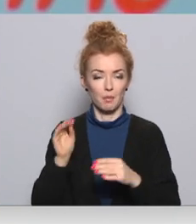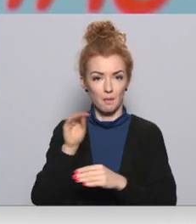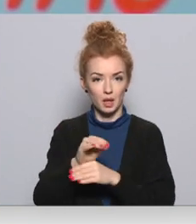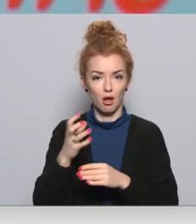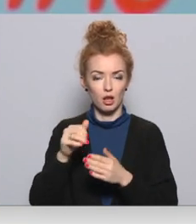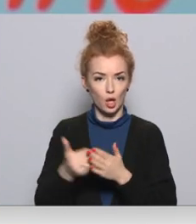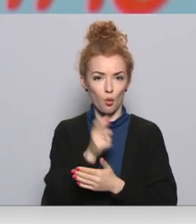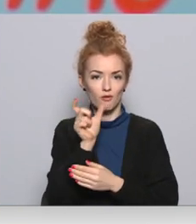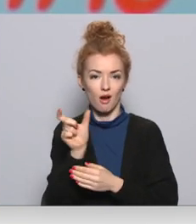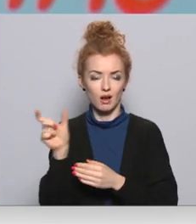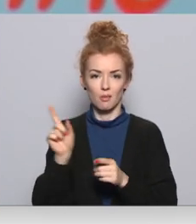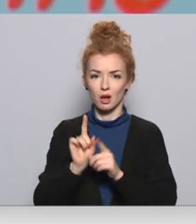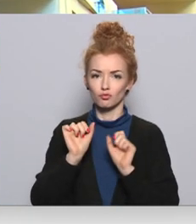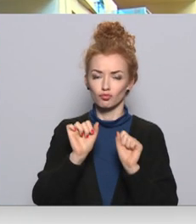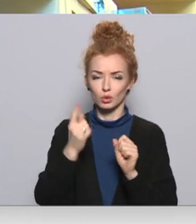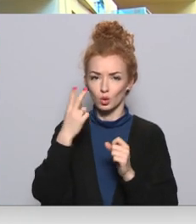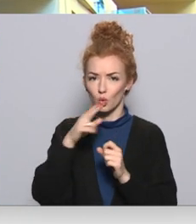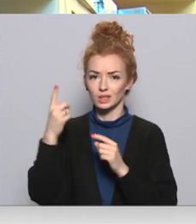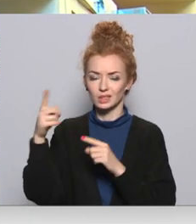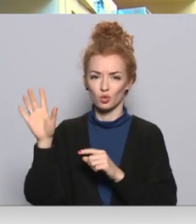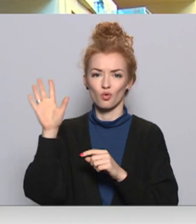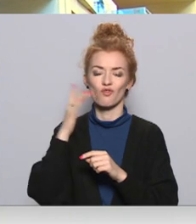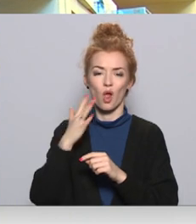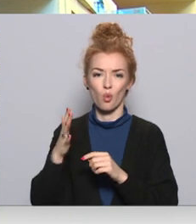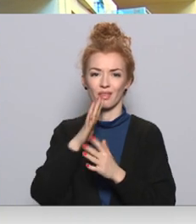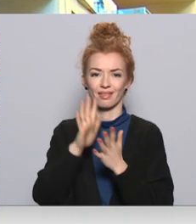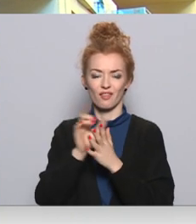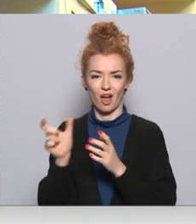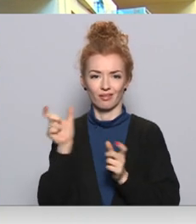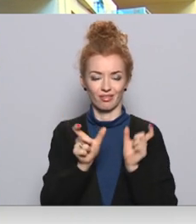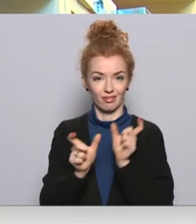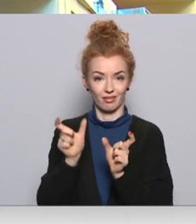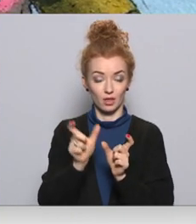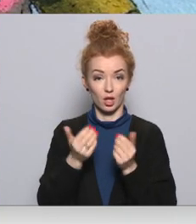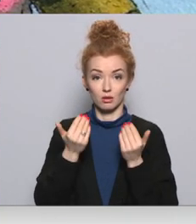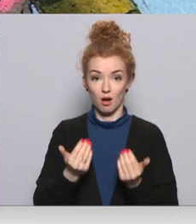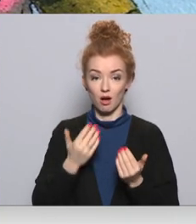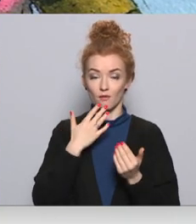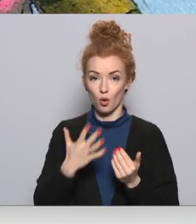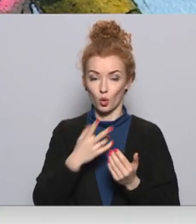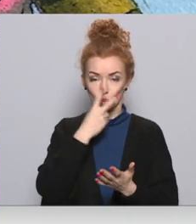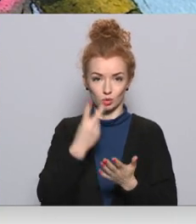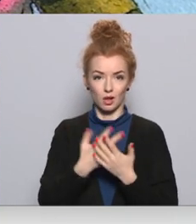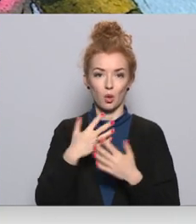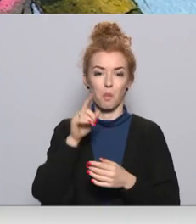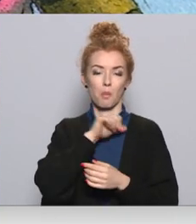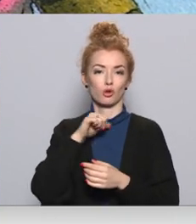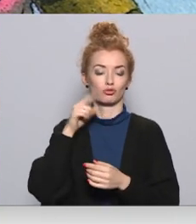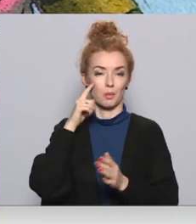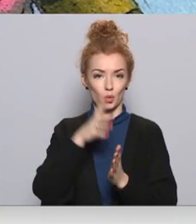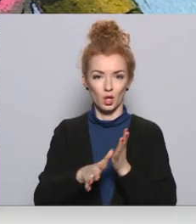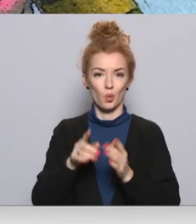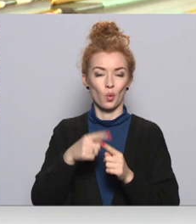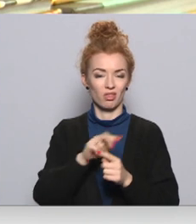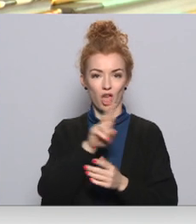jaunvārdiem, sārgāta no citu valodu vārdu piesārņojumu. To, valodu šodien daudzi uzskata par pašsaprotam un nenovērtē,